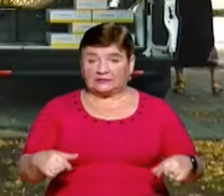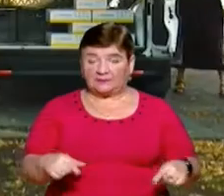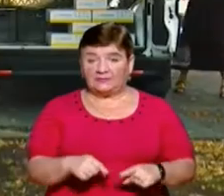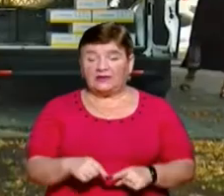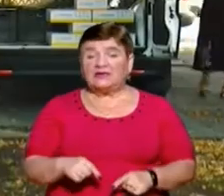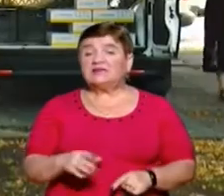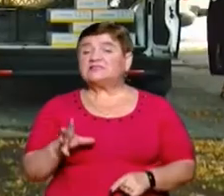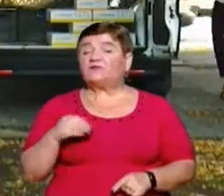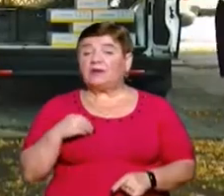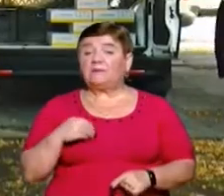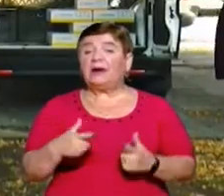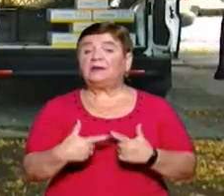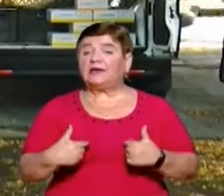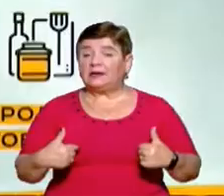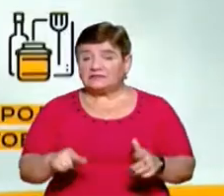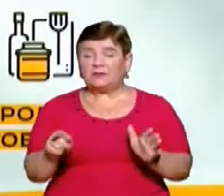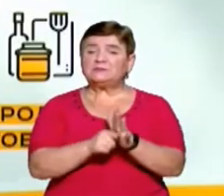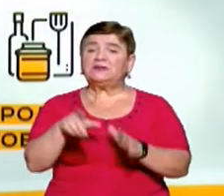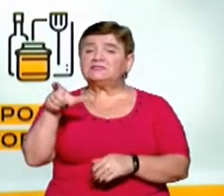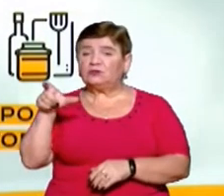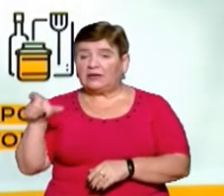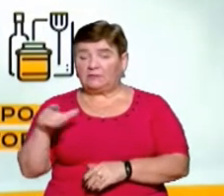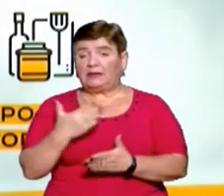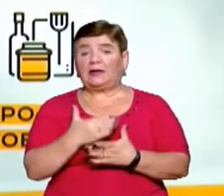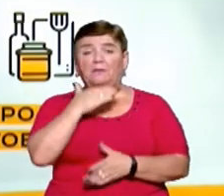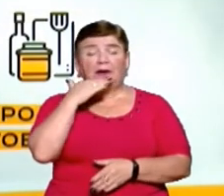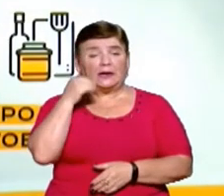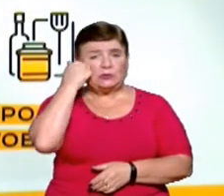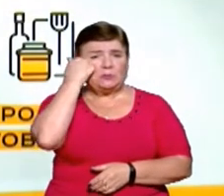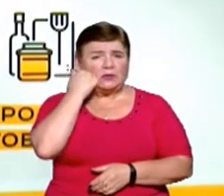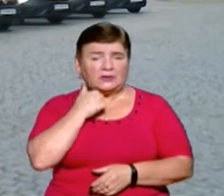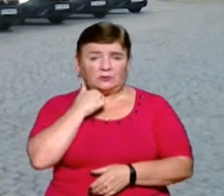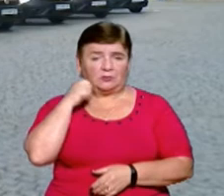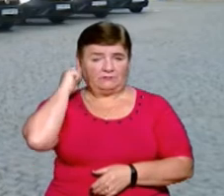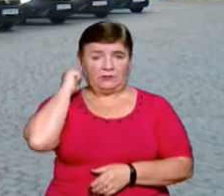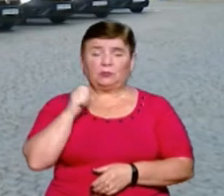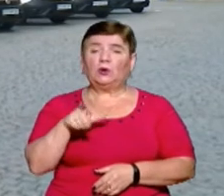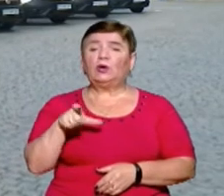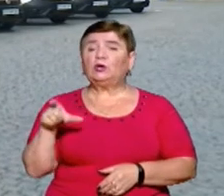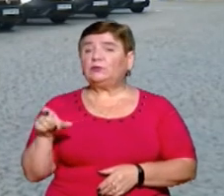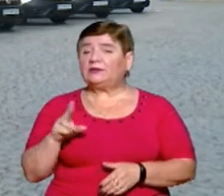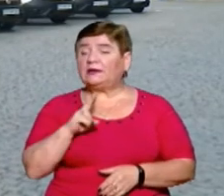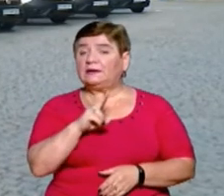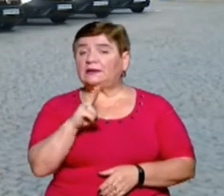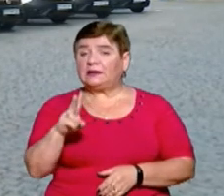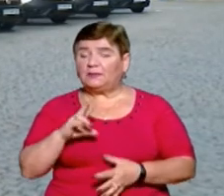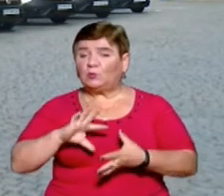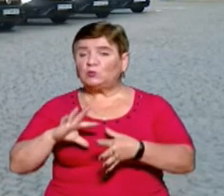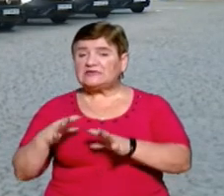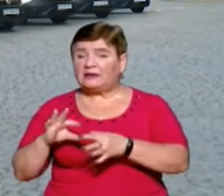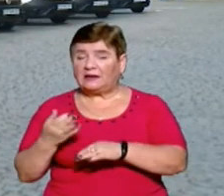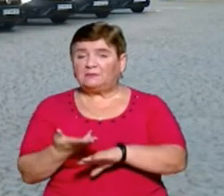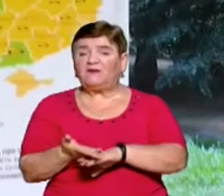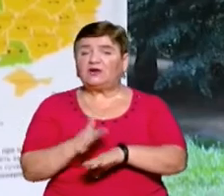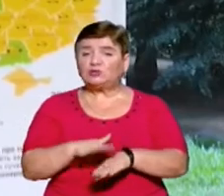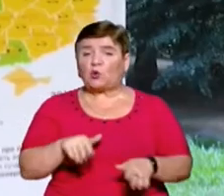з своїми доставними дільницями, з пенсіонерами. Серед них є багато людей похилого віку, люди, яким ускладненні